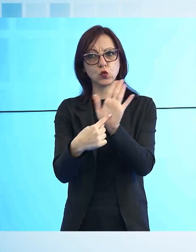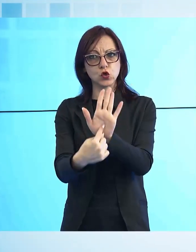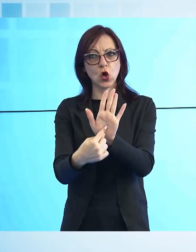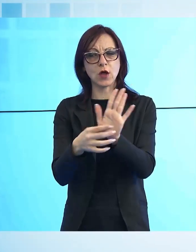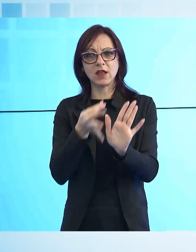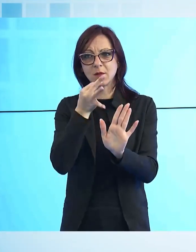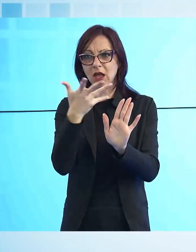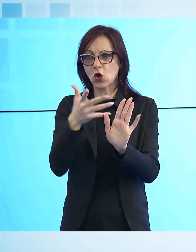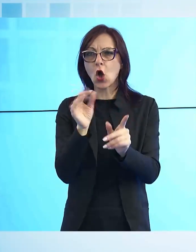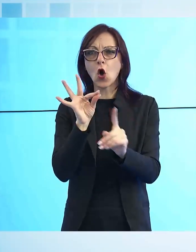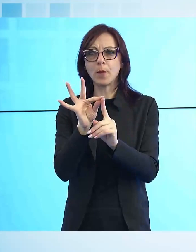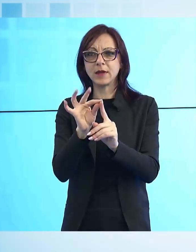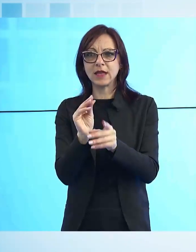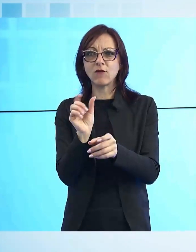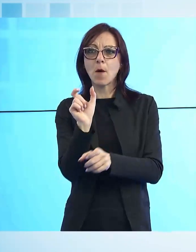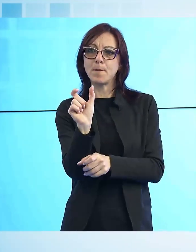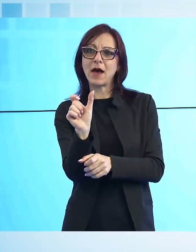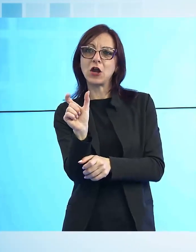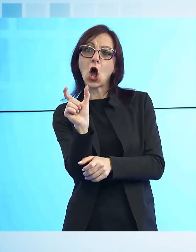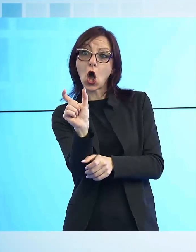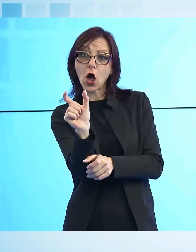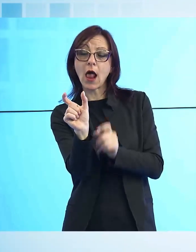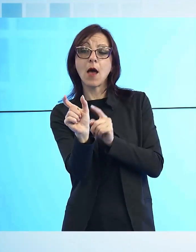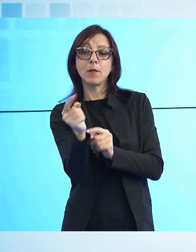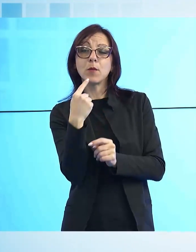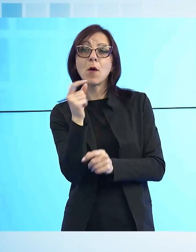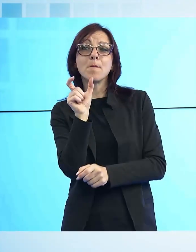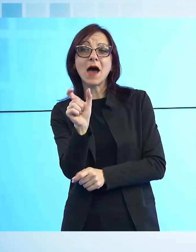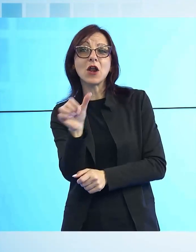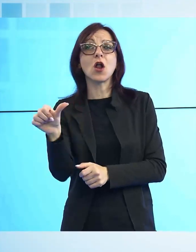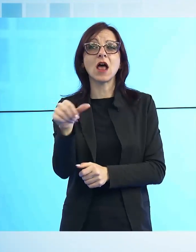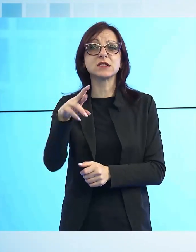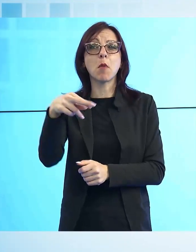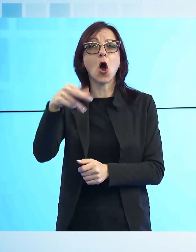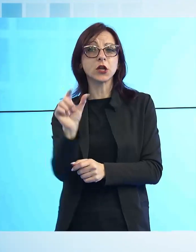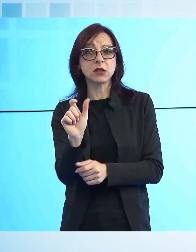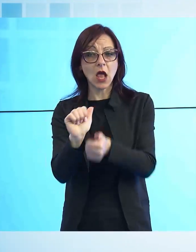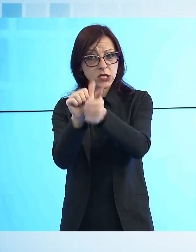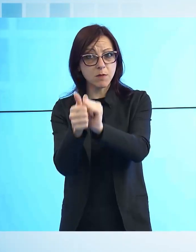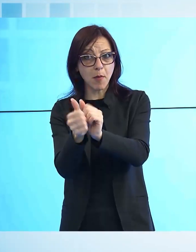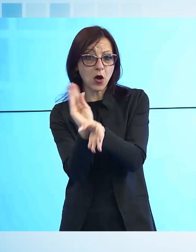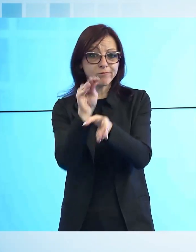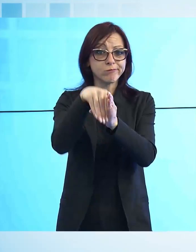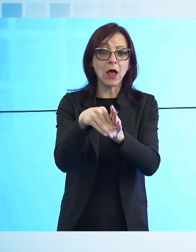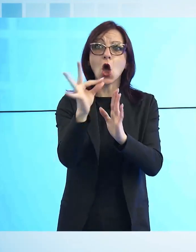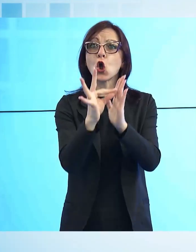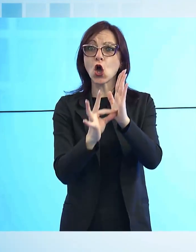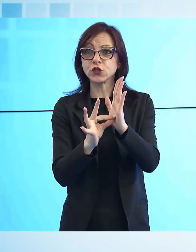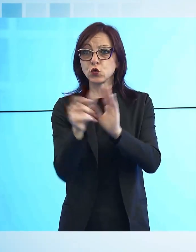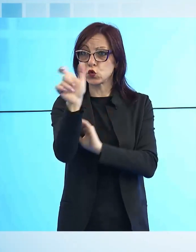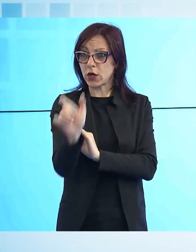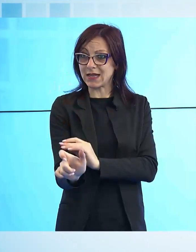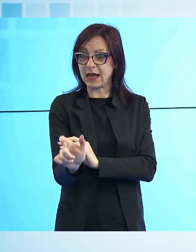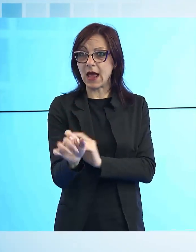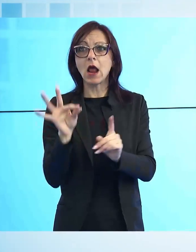inserire la parola sport tra i principi fondamentali della Costituzione italiana, affinché le attività sportive vengano promosse